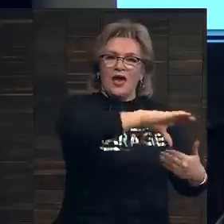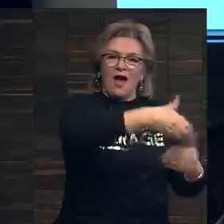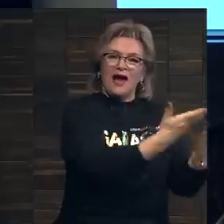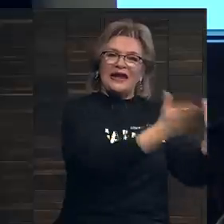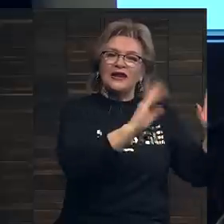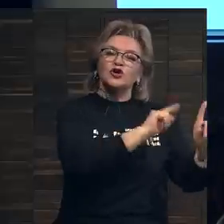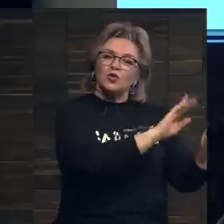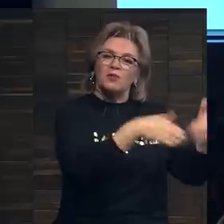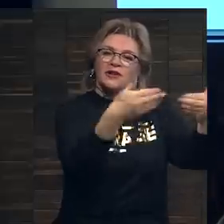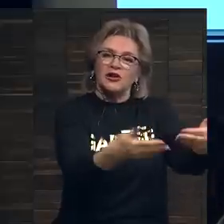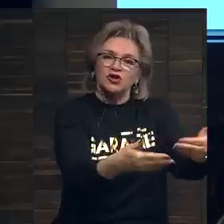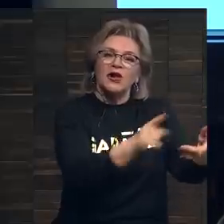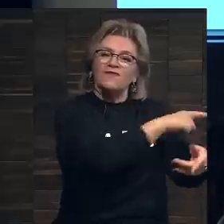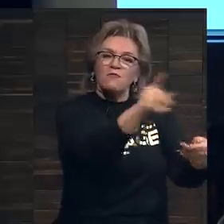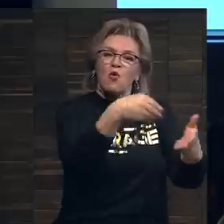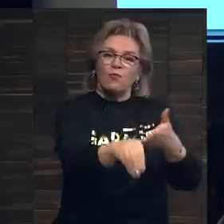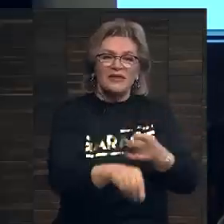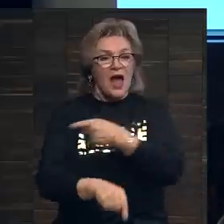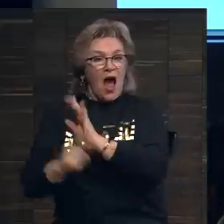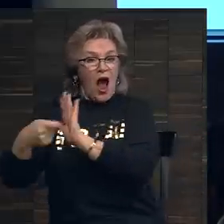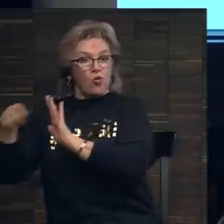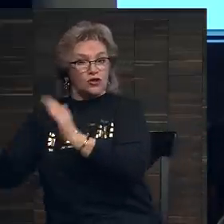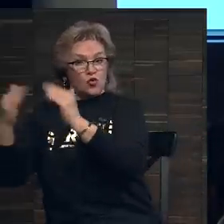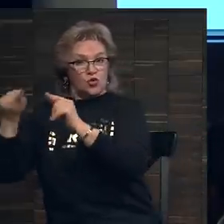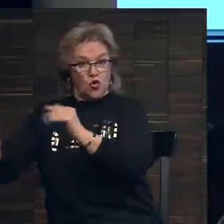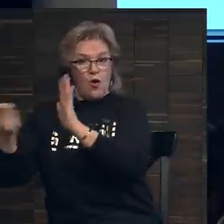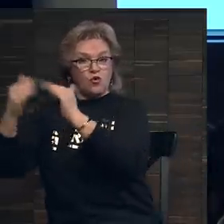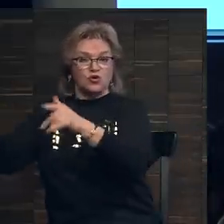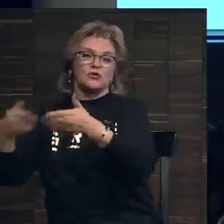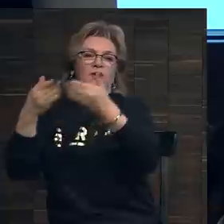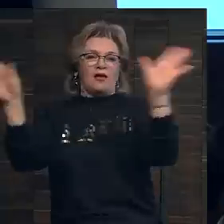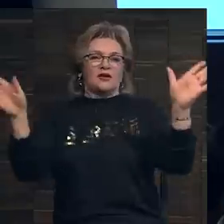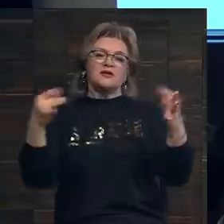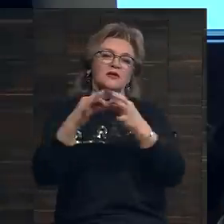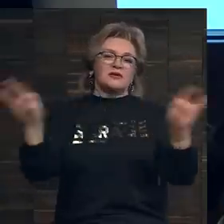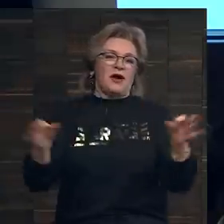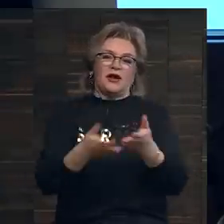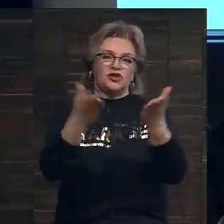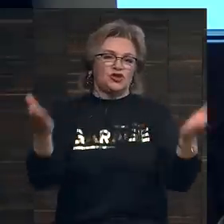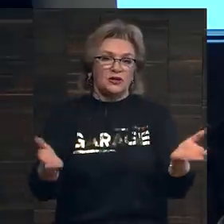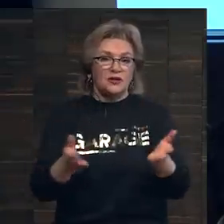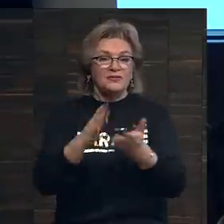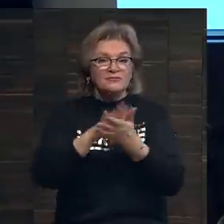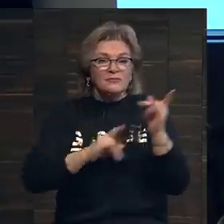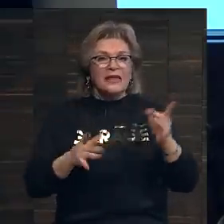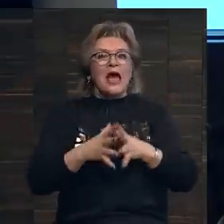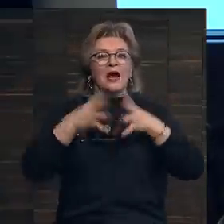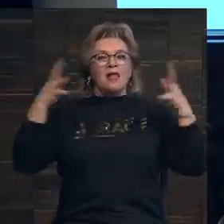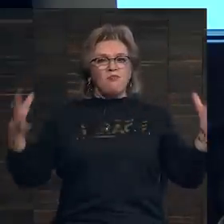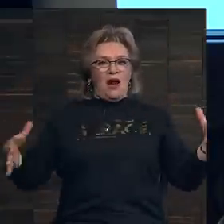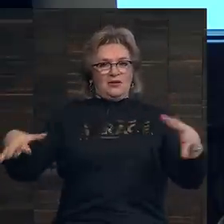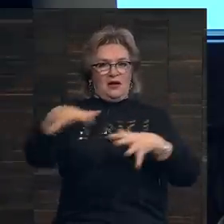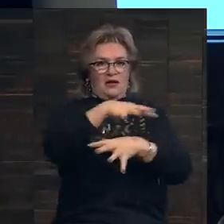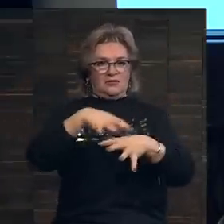чтобы они вам что-то предложили купить. А аукционный дом, аукционный мир открыт и демократичен. Далее – это глобальный рынок.